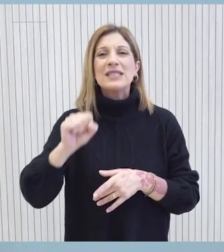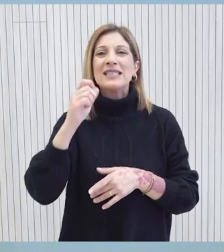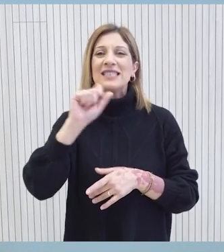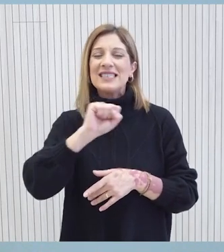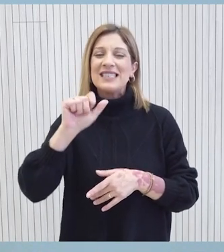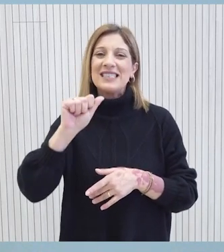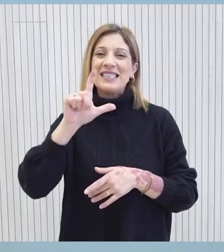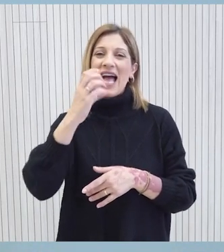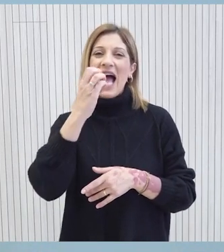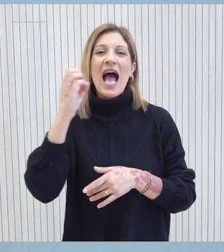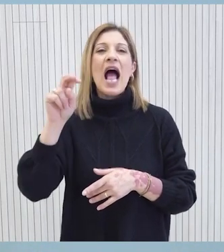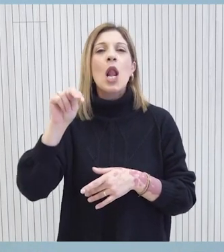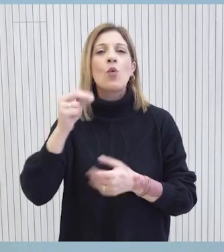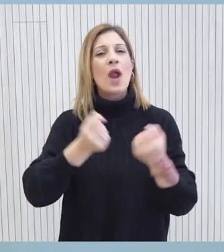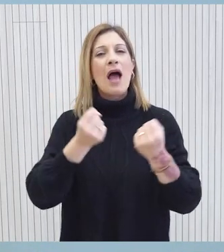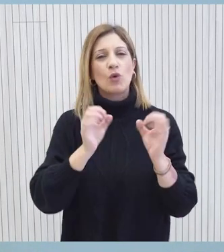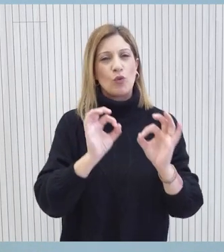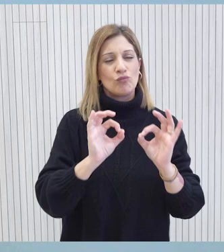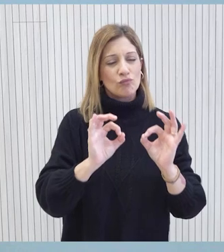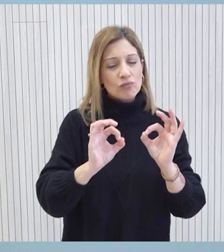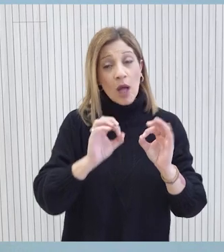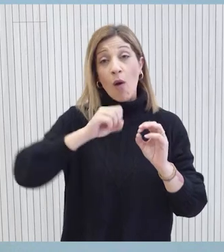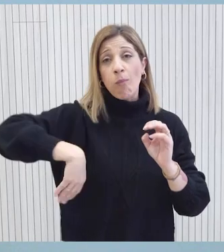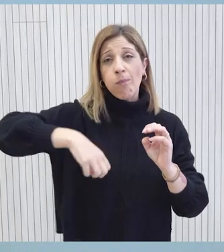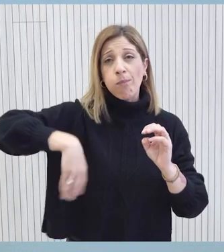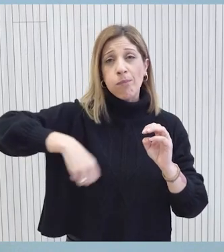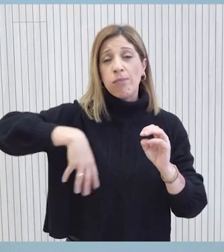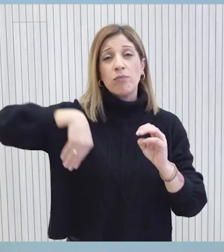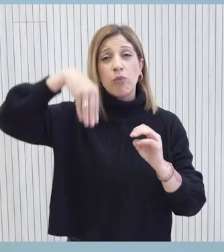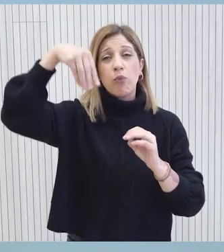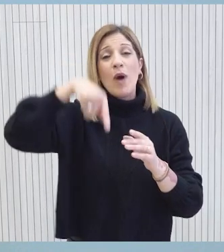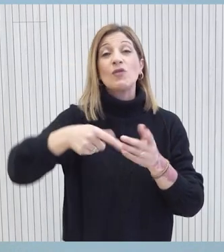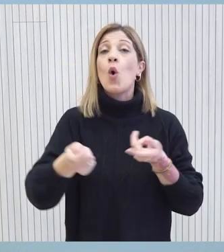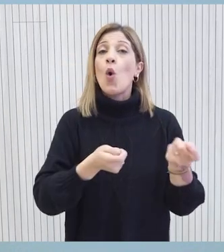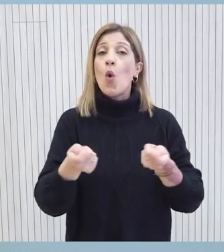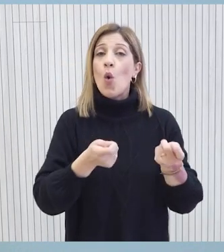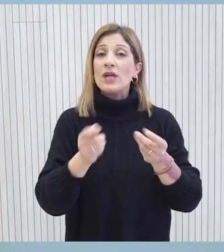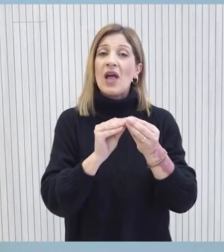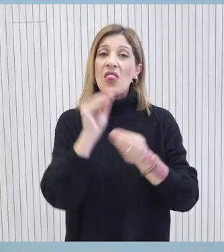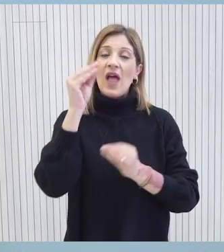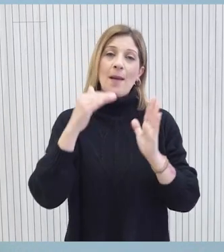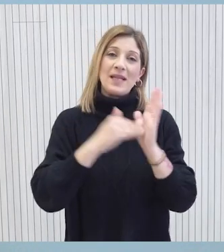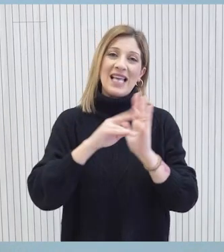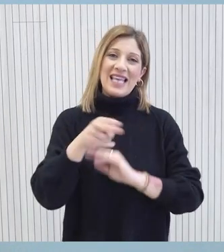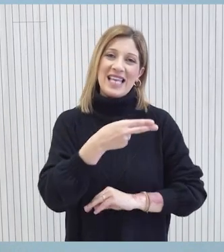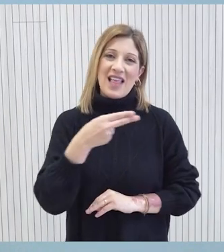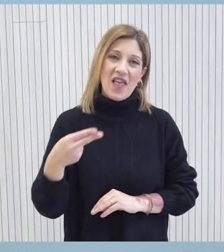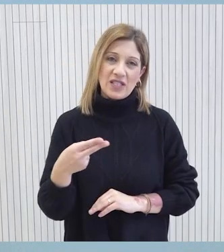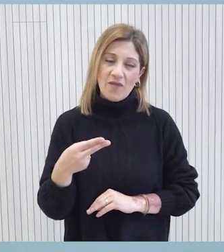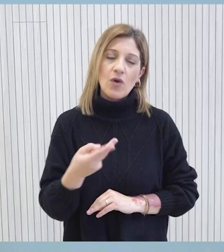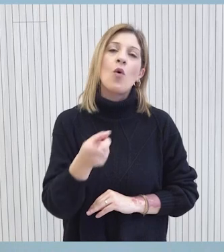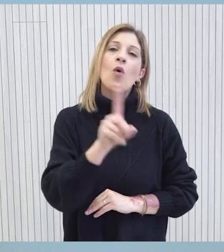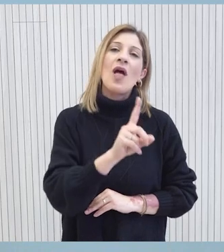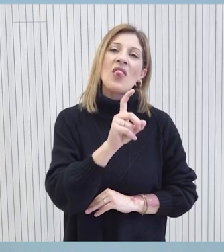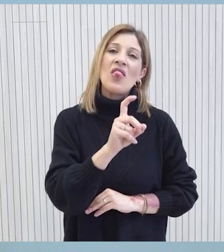Για απόσυρση και αγορά οχήματος χαμηλών εκπομπών διοξιδιού του άνθρακα, το ποσό χορηγίας αυξάνεται σε 15.000 ευρώ 1 αντι 10